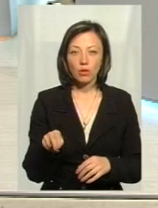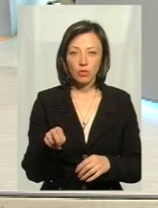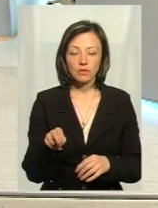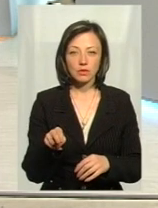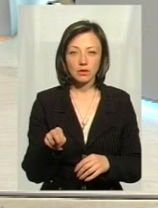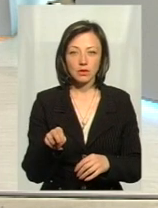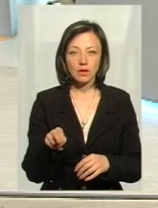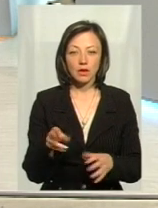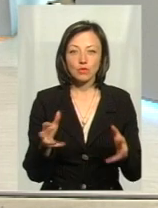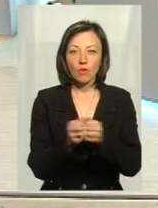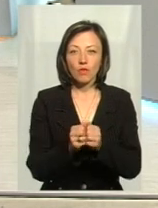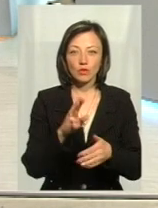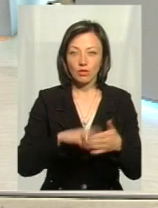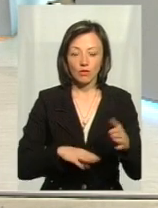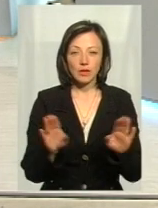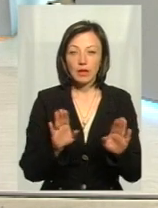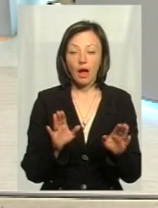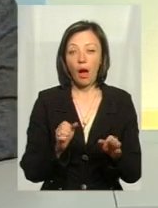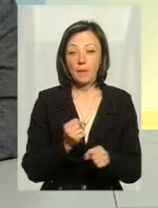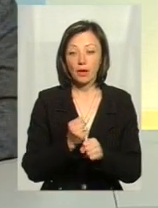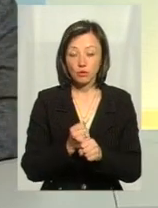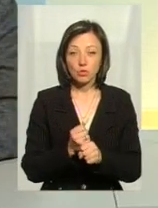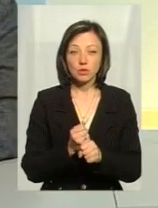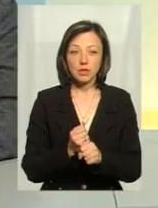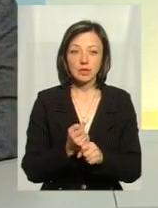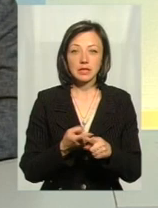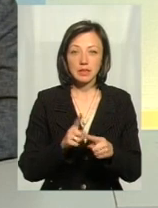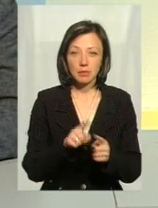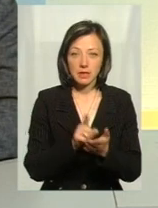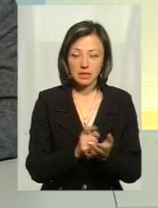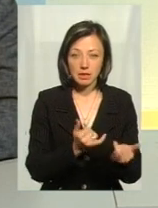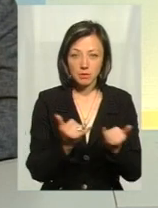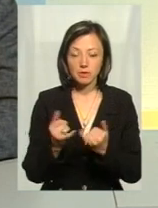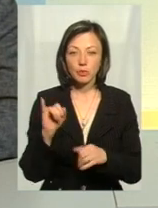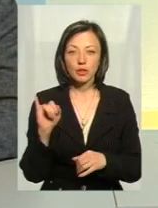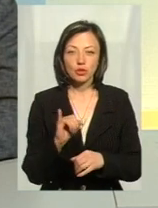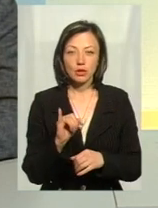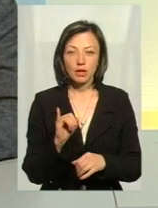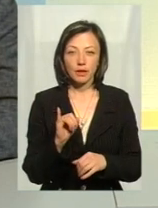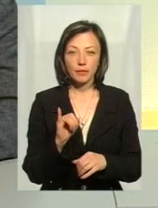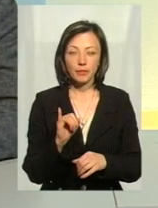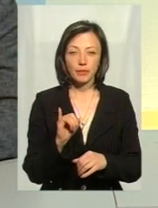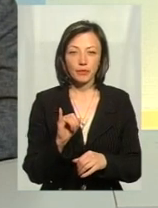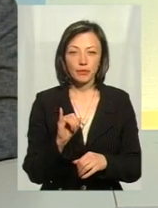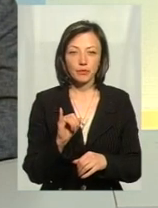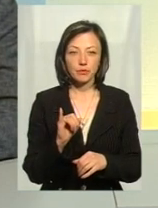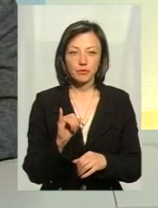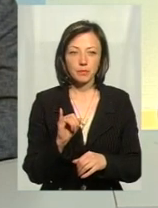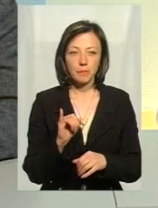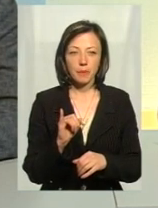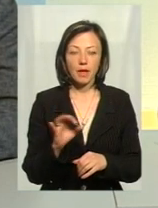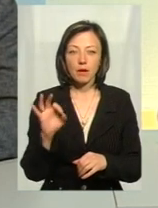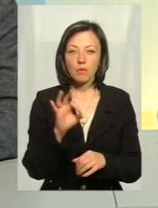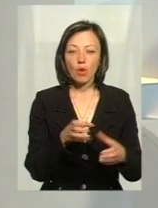хлопці там зловлять, я штрафую, да, а вони вже працюють, тому що це і пенсійне забезпечення, і все такі от про